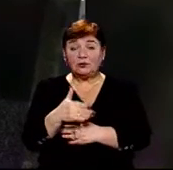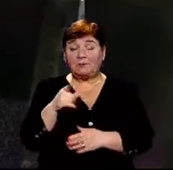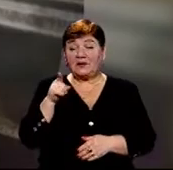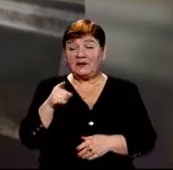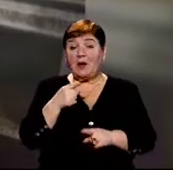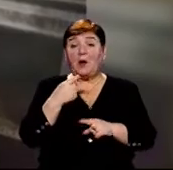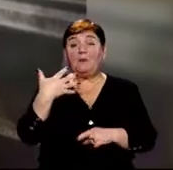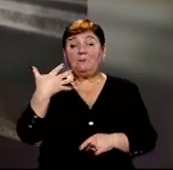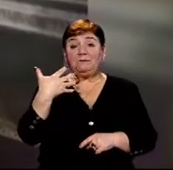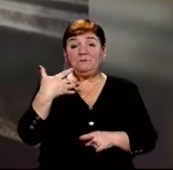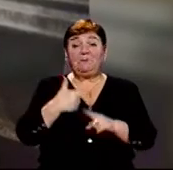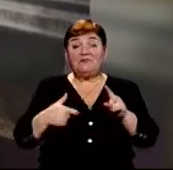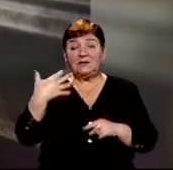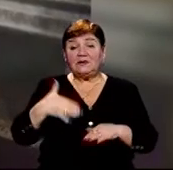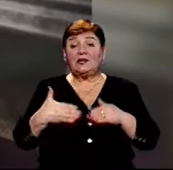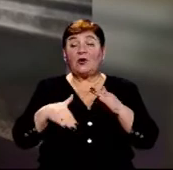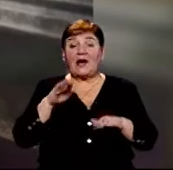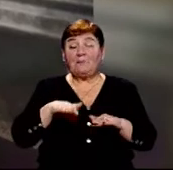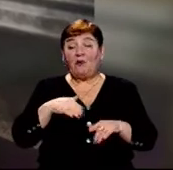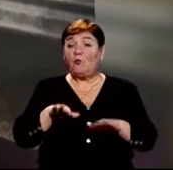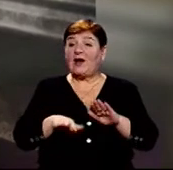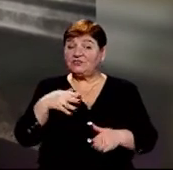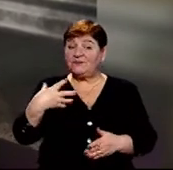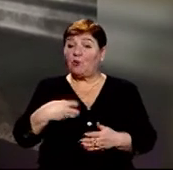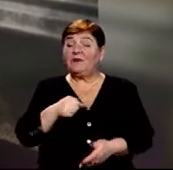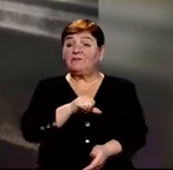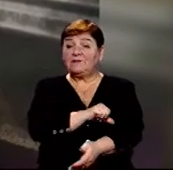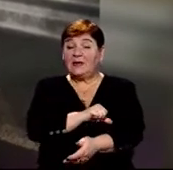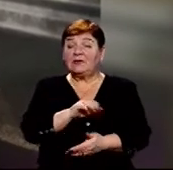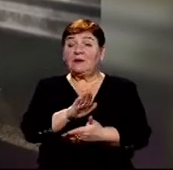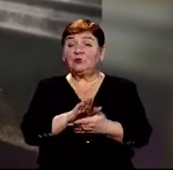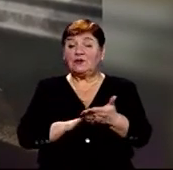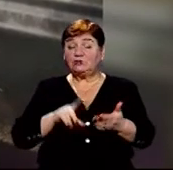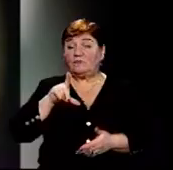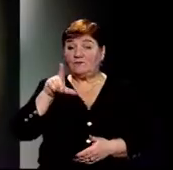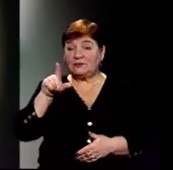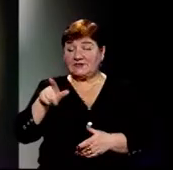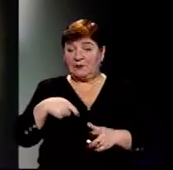кілограма опію. Встановлено, що наркотик він придбав у Мукачеві і вивозив його для подальшого збуту.